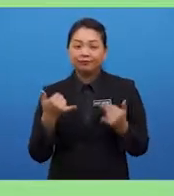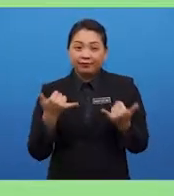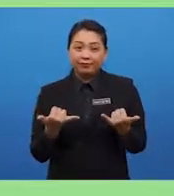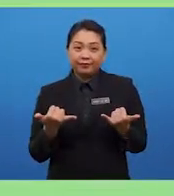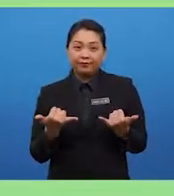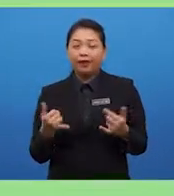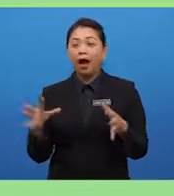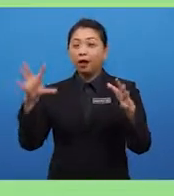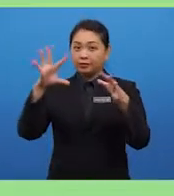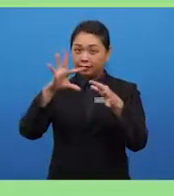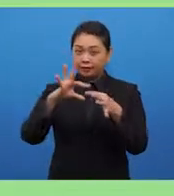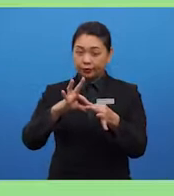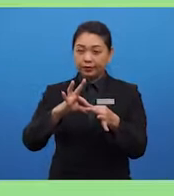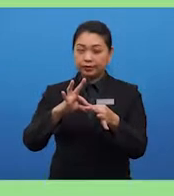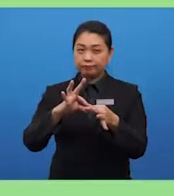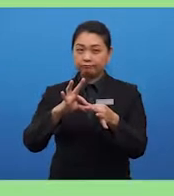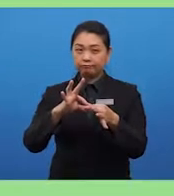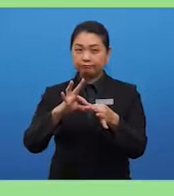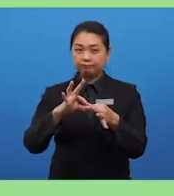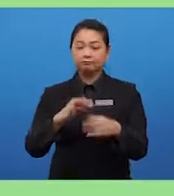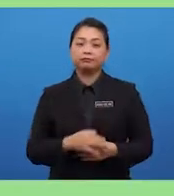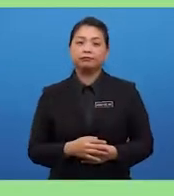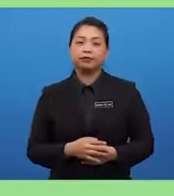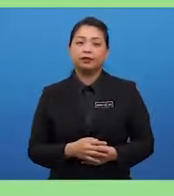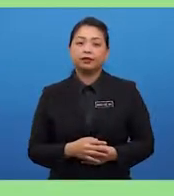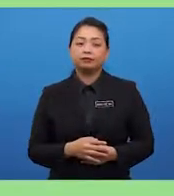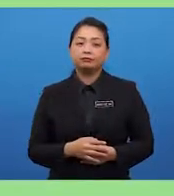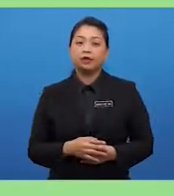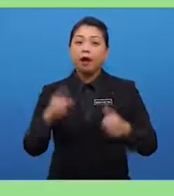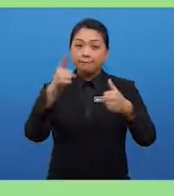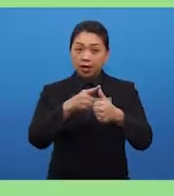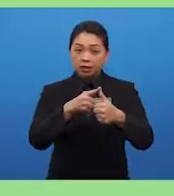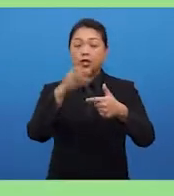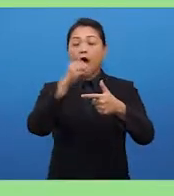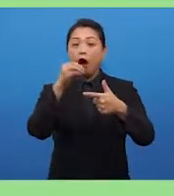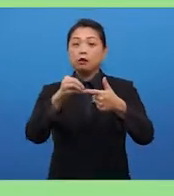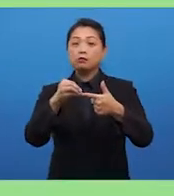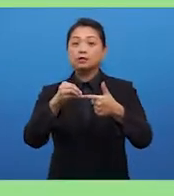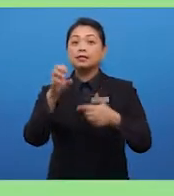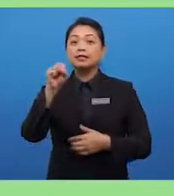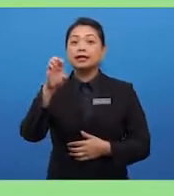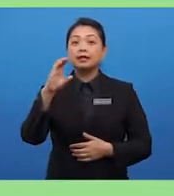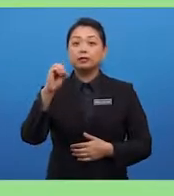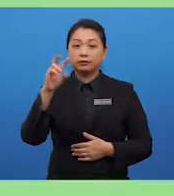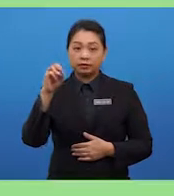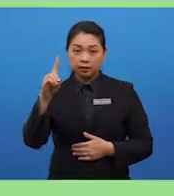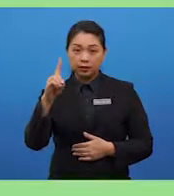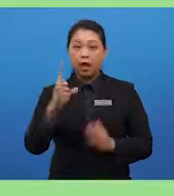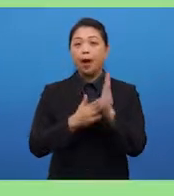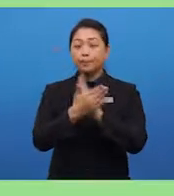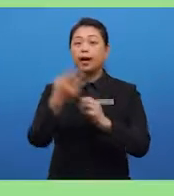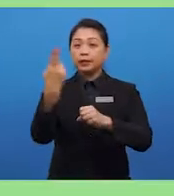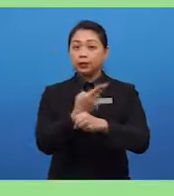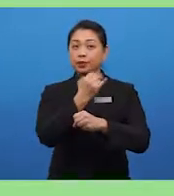connectors are like using first or second. Now, by using these sequence